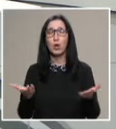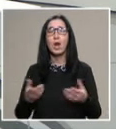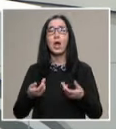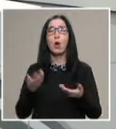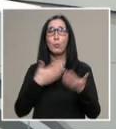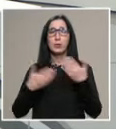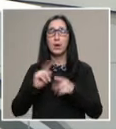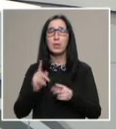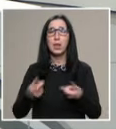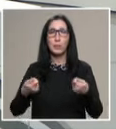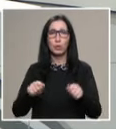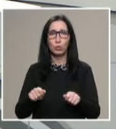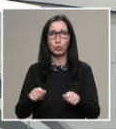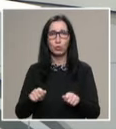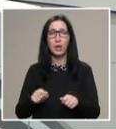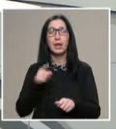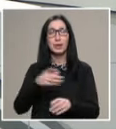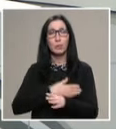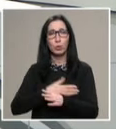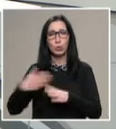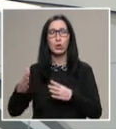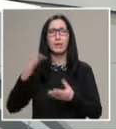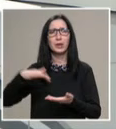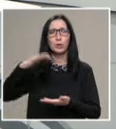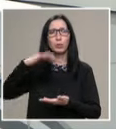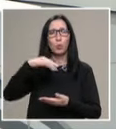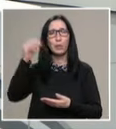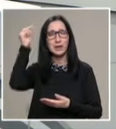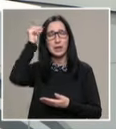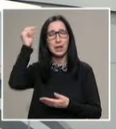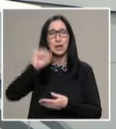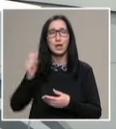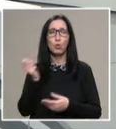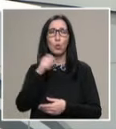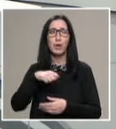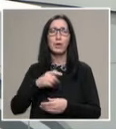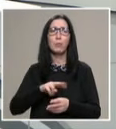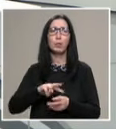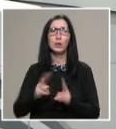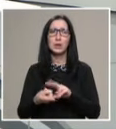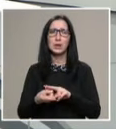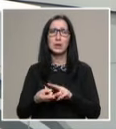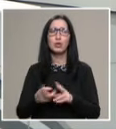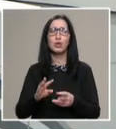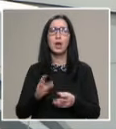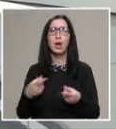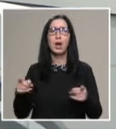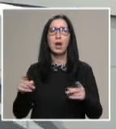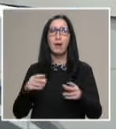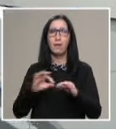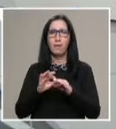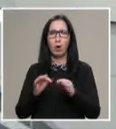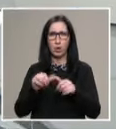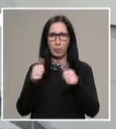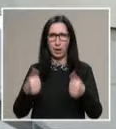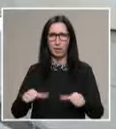завършването на училище или университет. Те продължават да трупат знания и умения под различна форма, независимо от възраста и